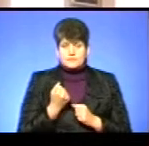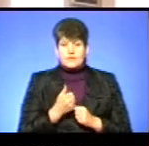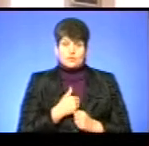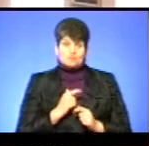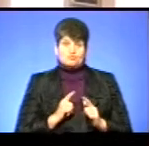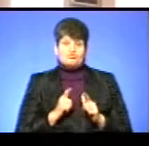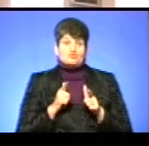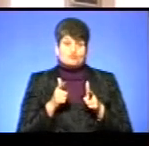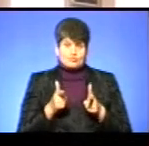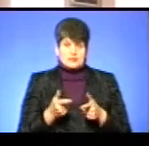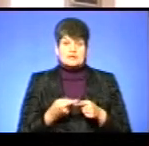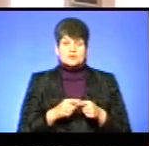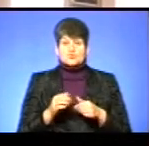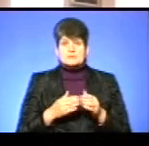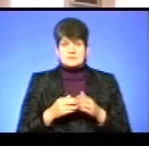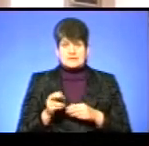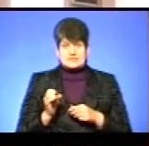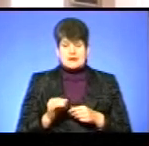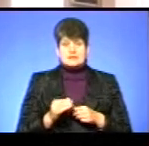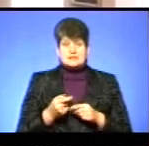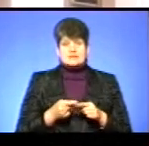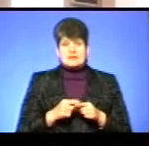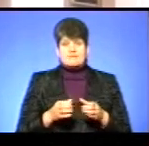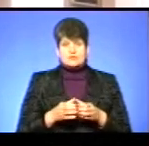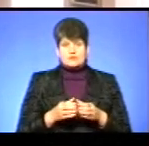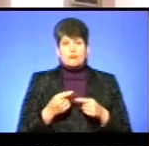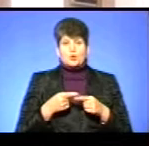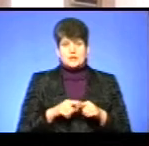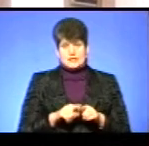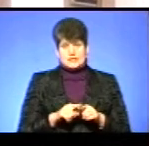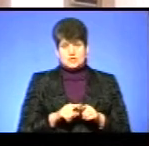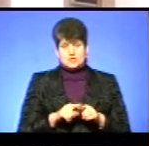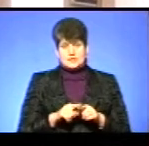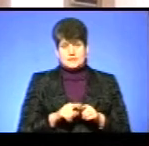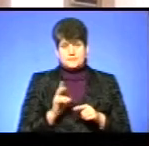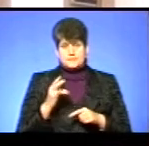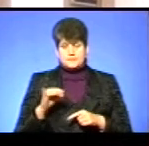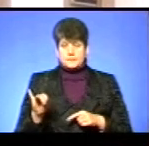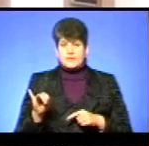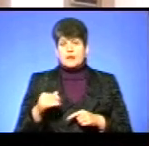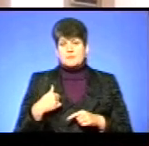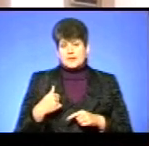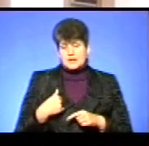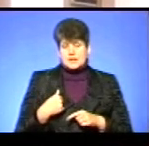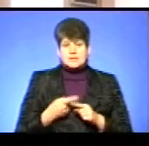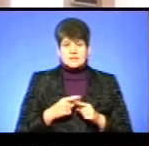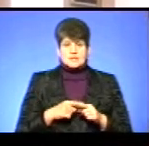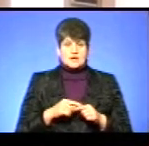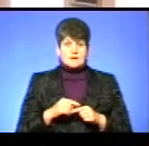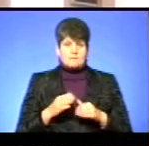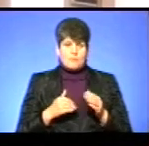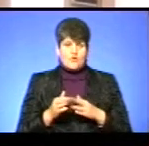на цю спеціальність, на цей факультет в політехнічний. І мені ця професія